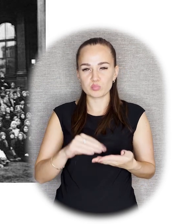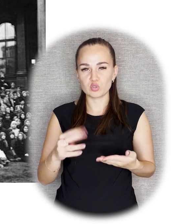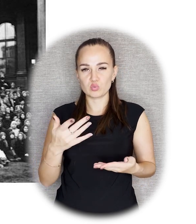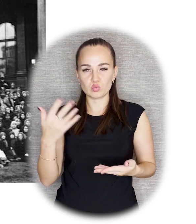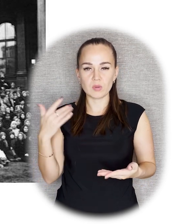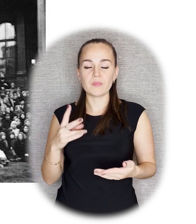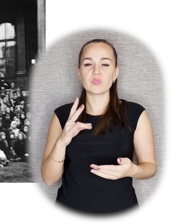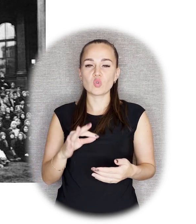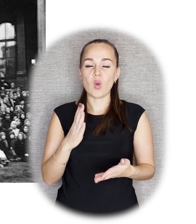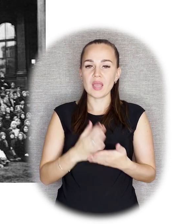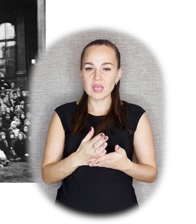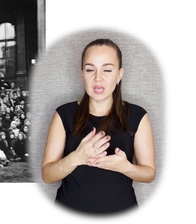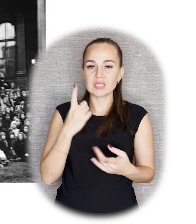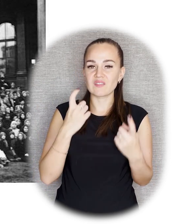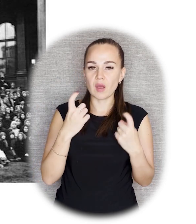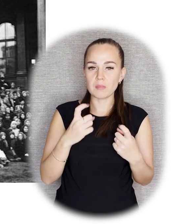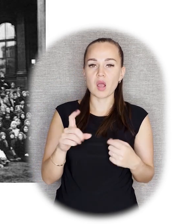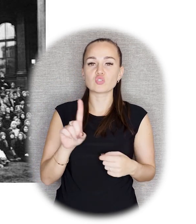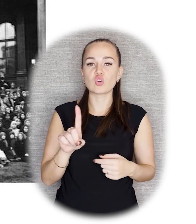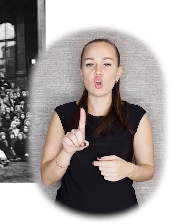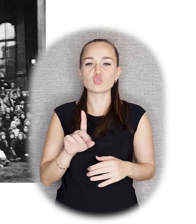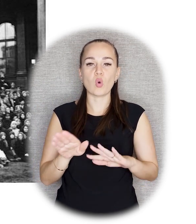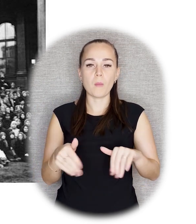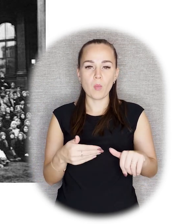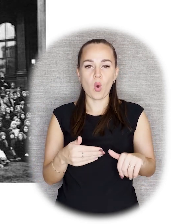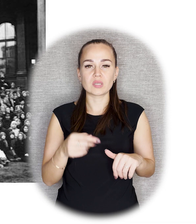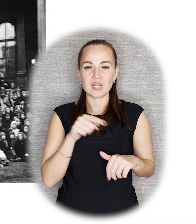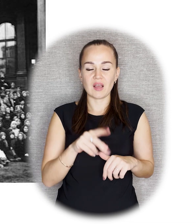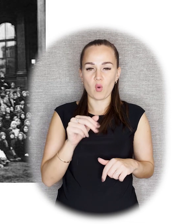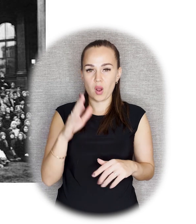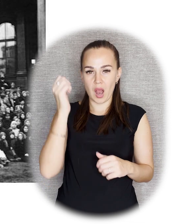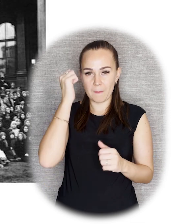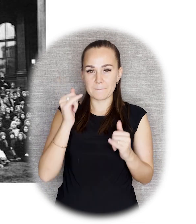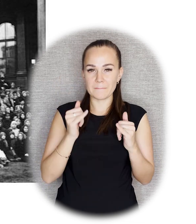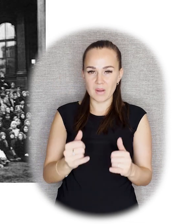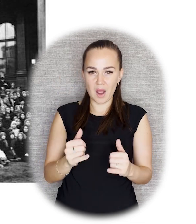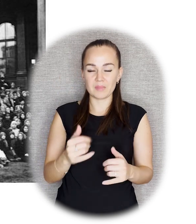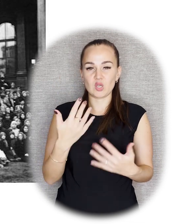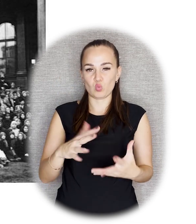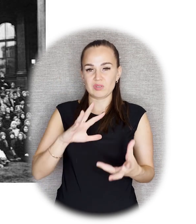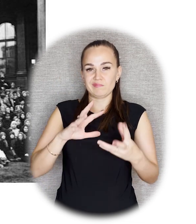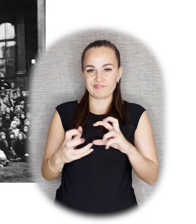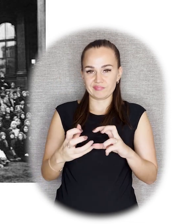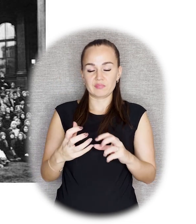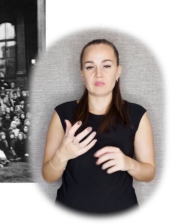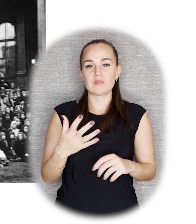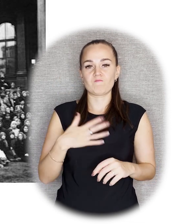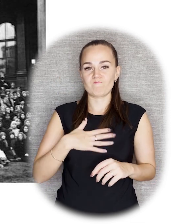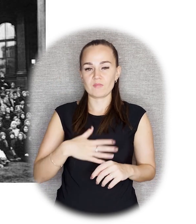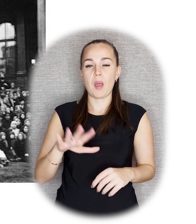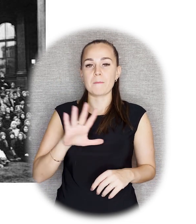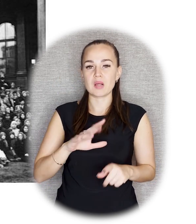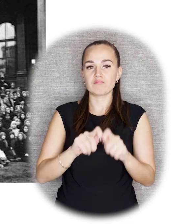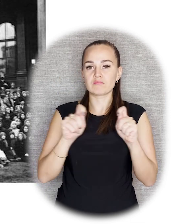Но дело в том, что есть информация о том, что после того, как памятник пришел в негодное состояние,